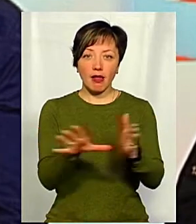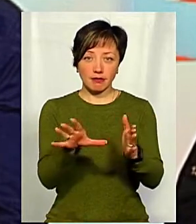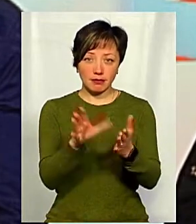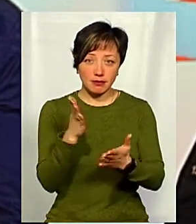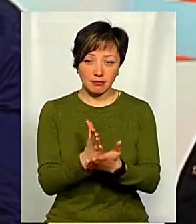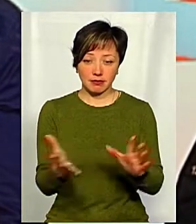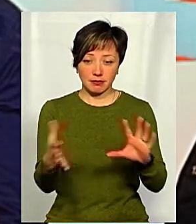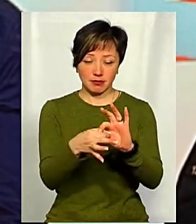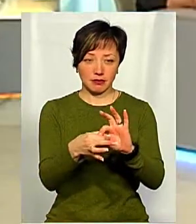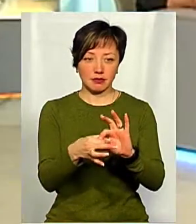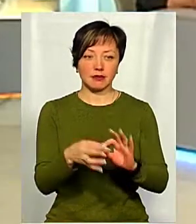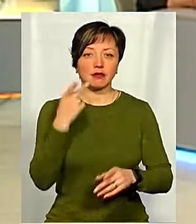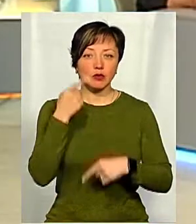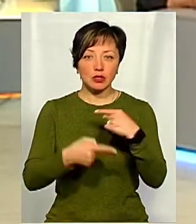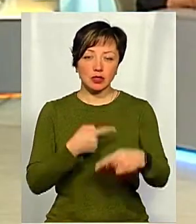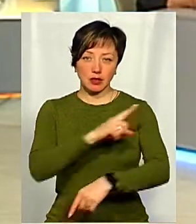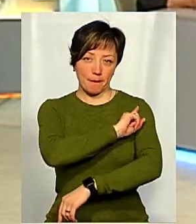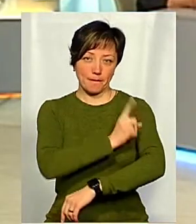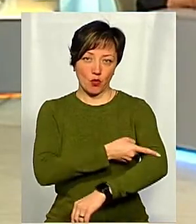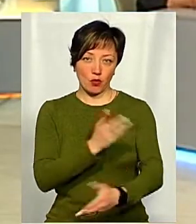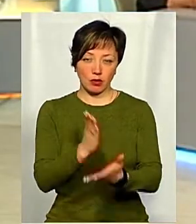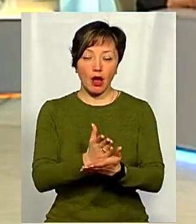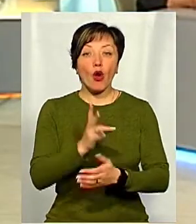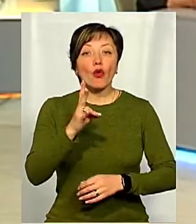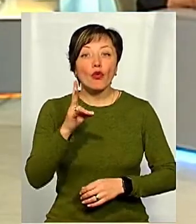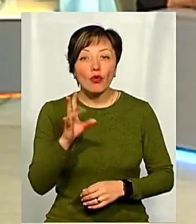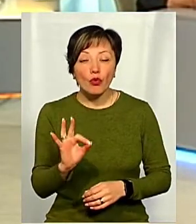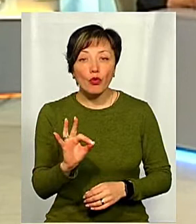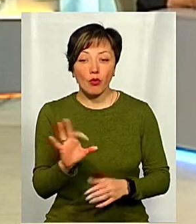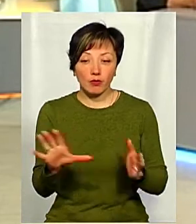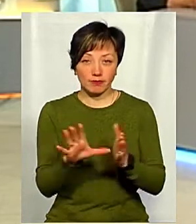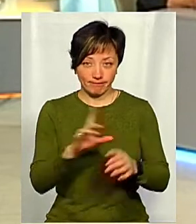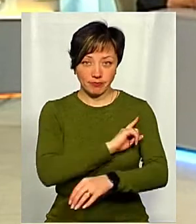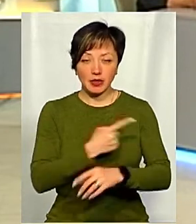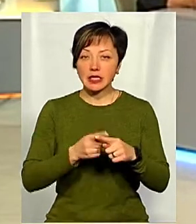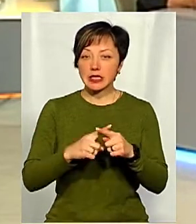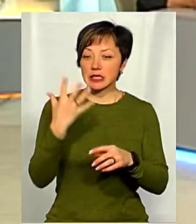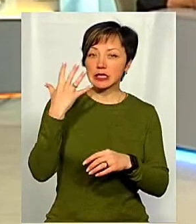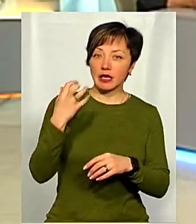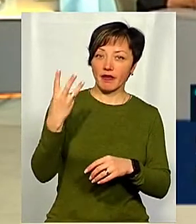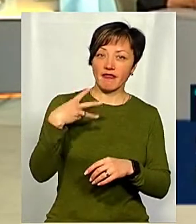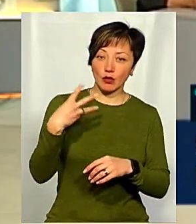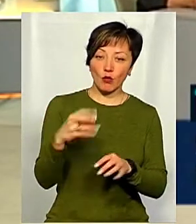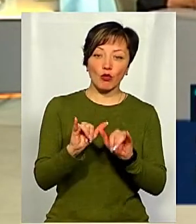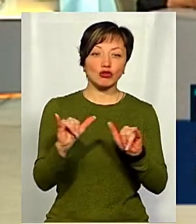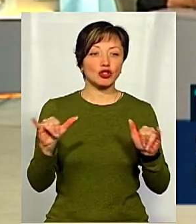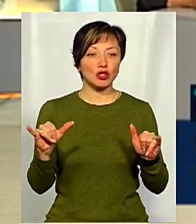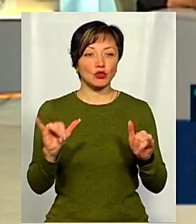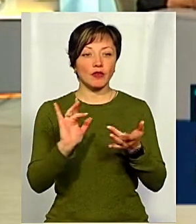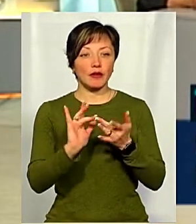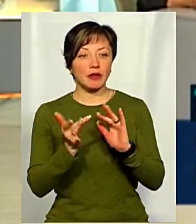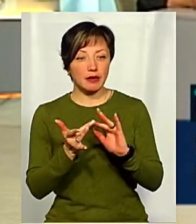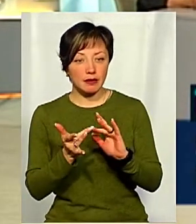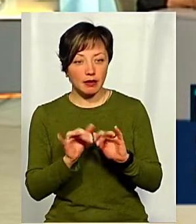електромережі і постійно знаходяться під напругою. Але ці селфі, ці відео поширюють в першу чергу в